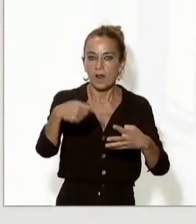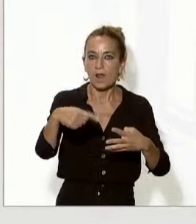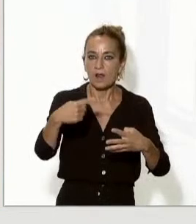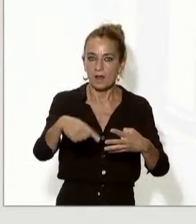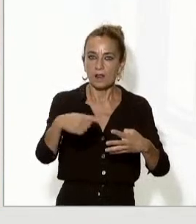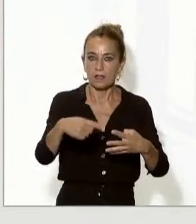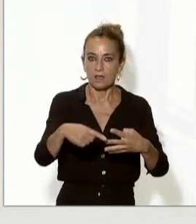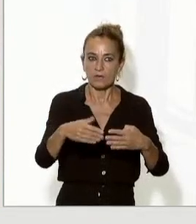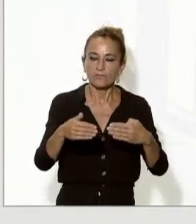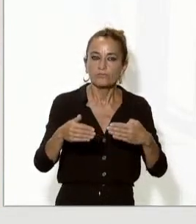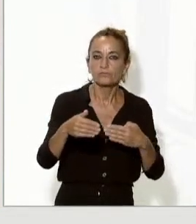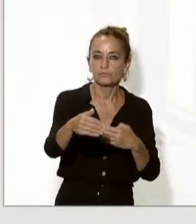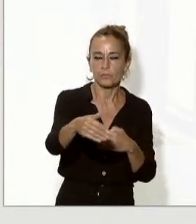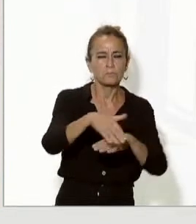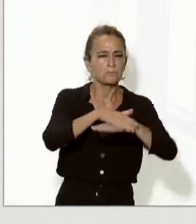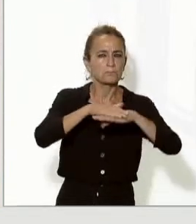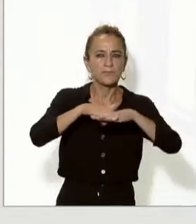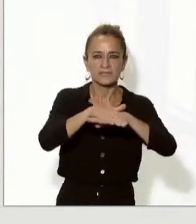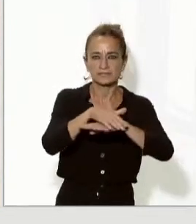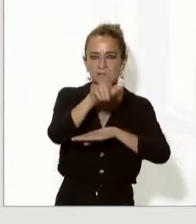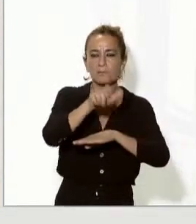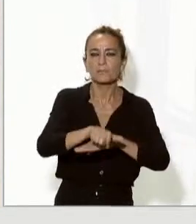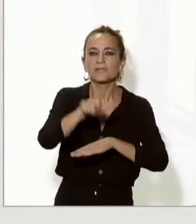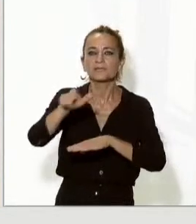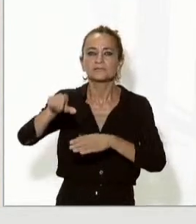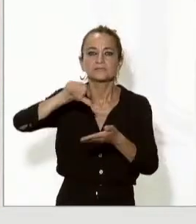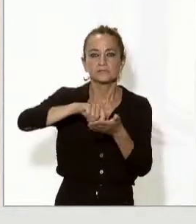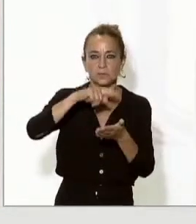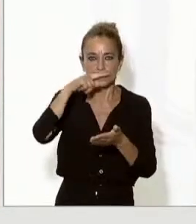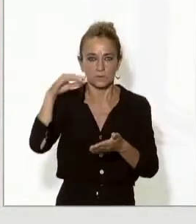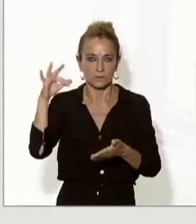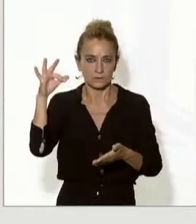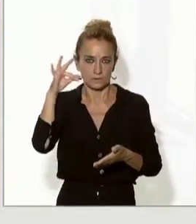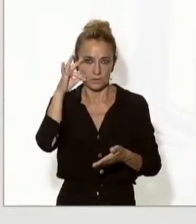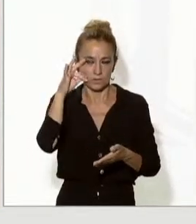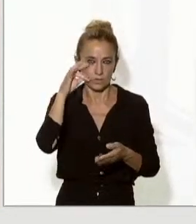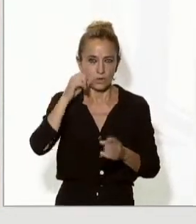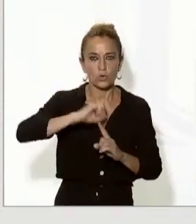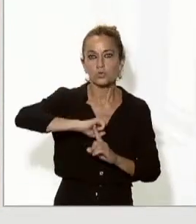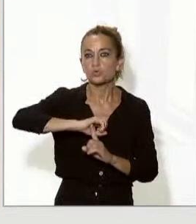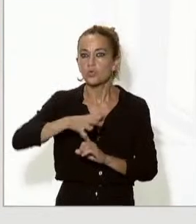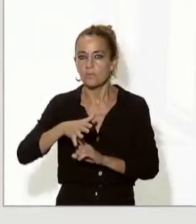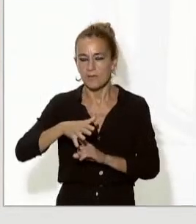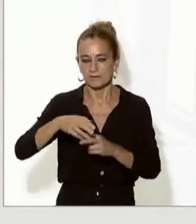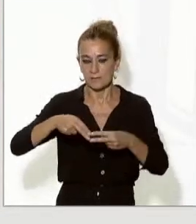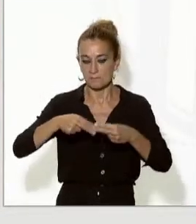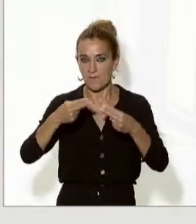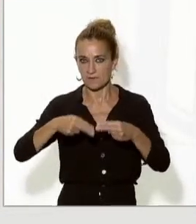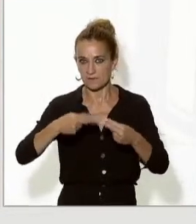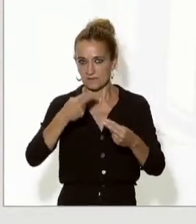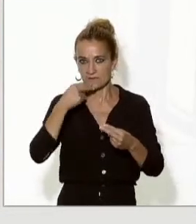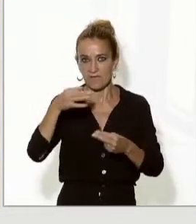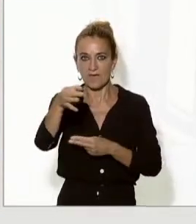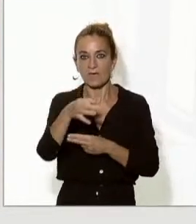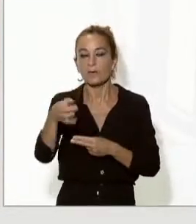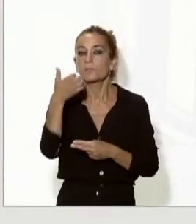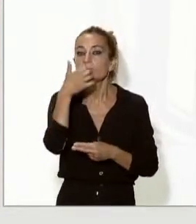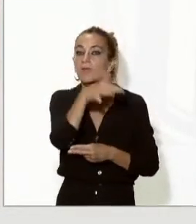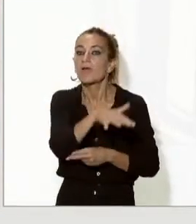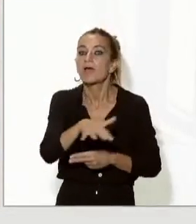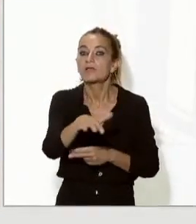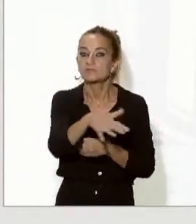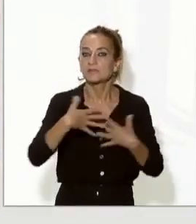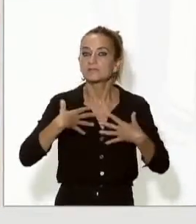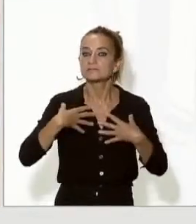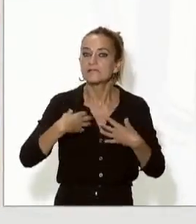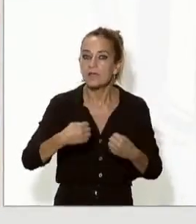per a la ciutadania de les comarques limitros a Andorra, com per exemple l'espai de salut mental a